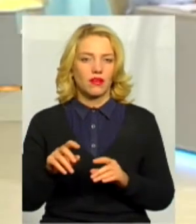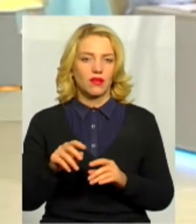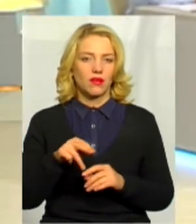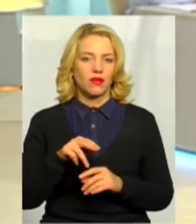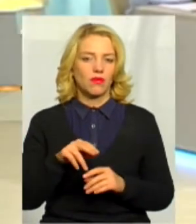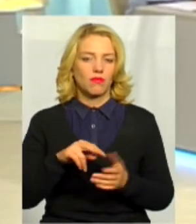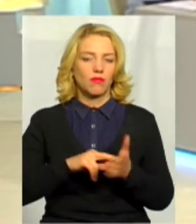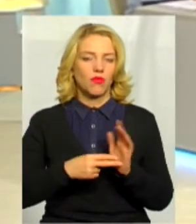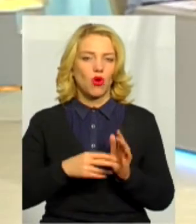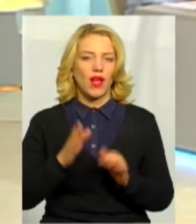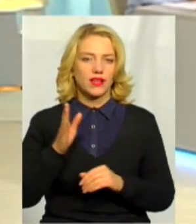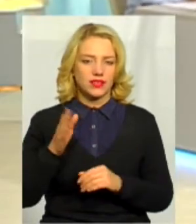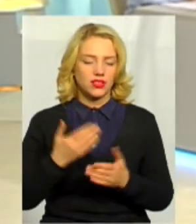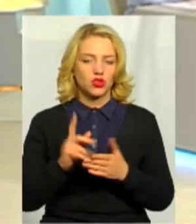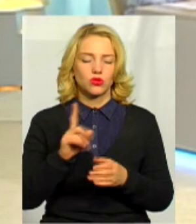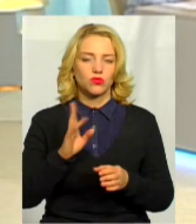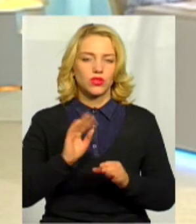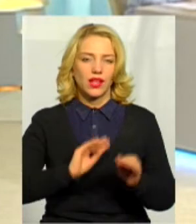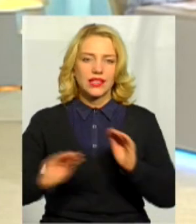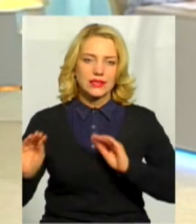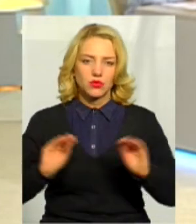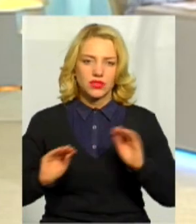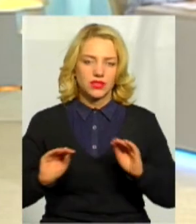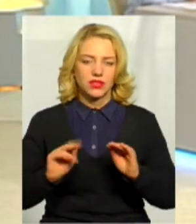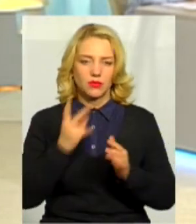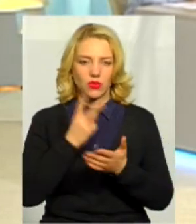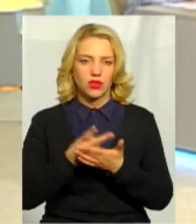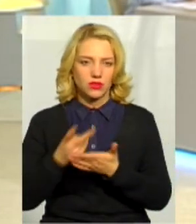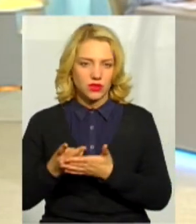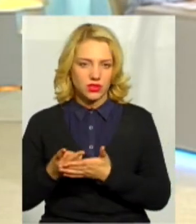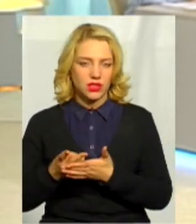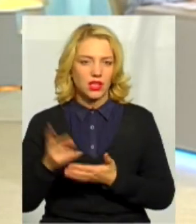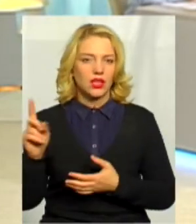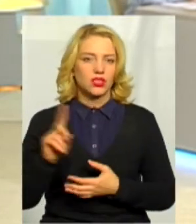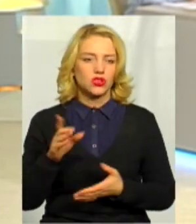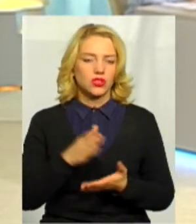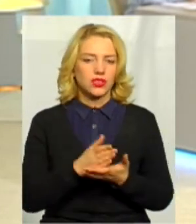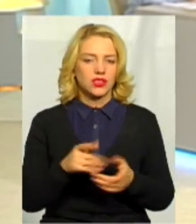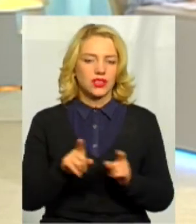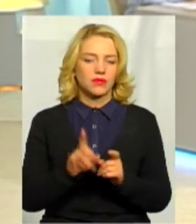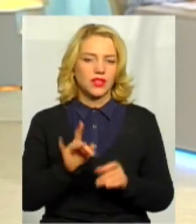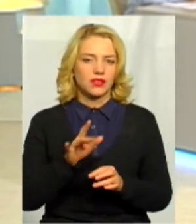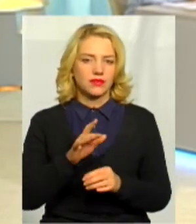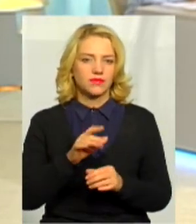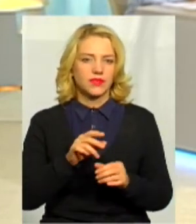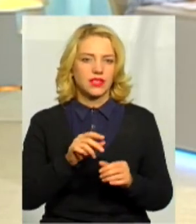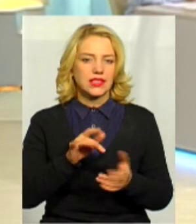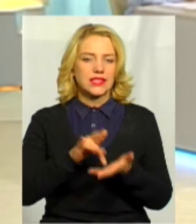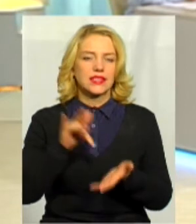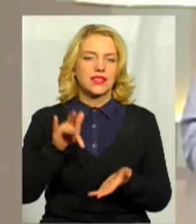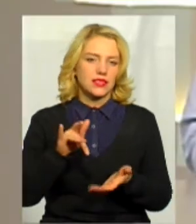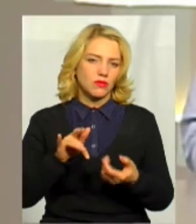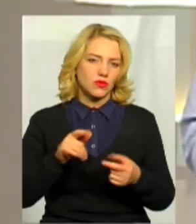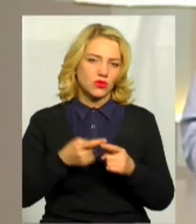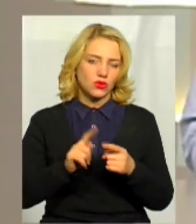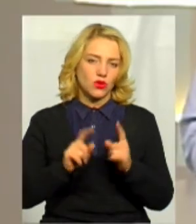має експонуватися в експозиції, те, що є таким серцем музею.